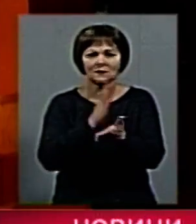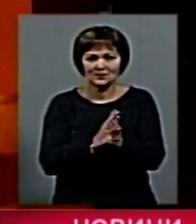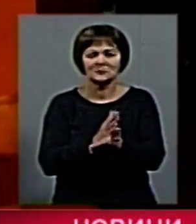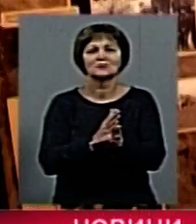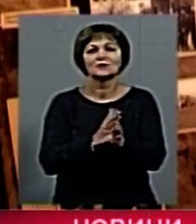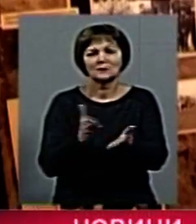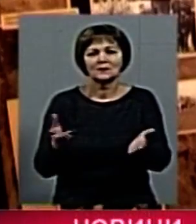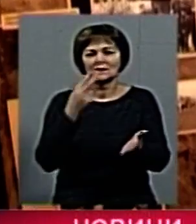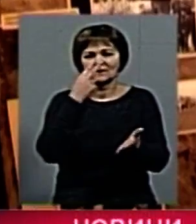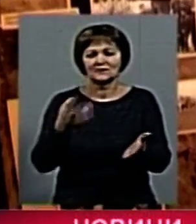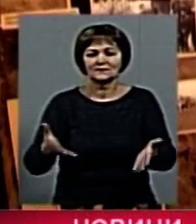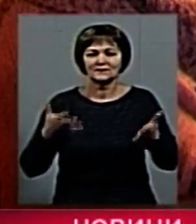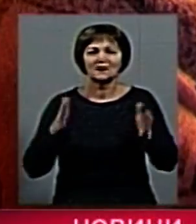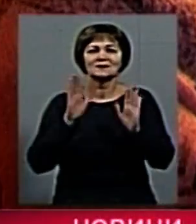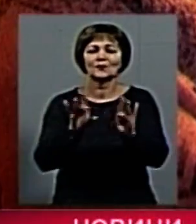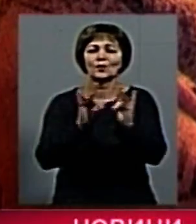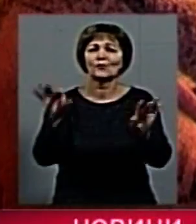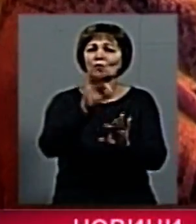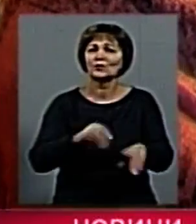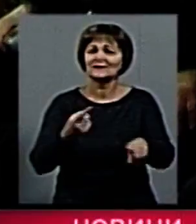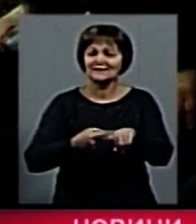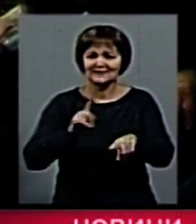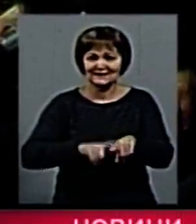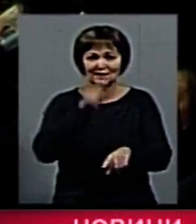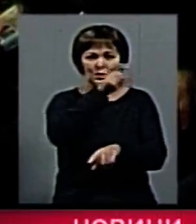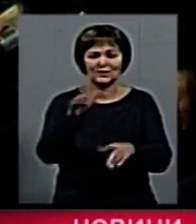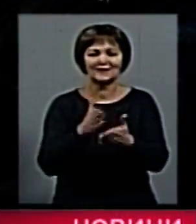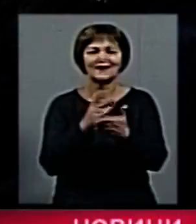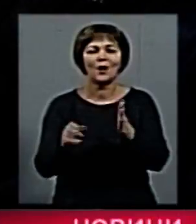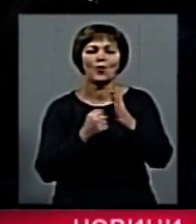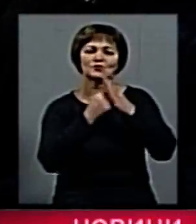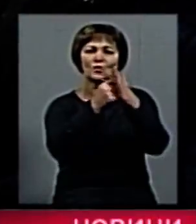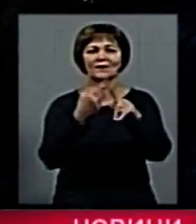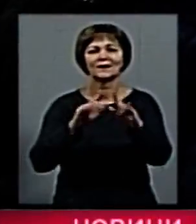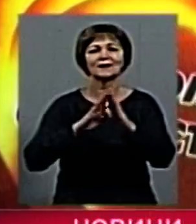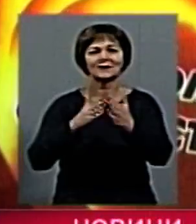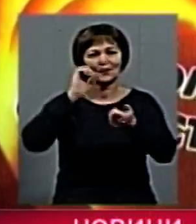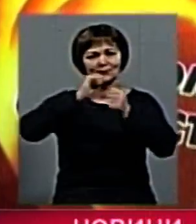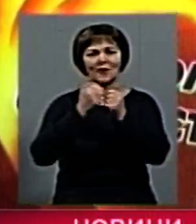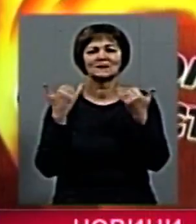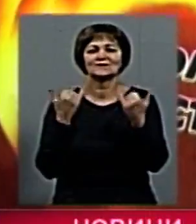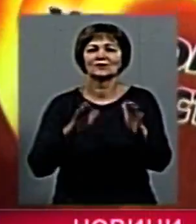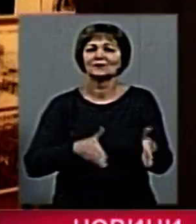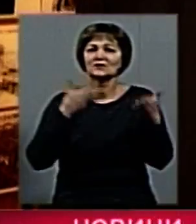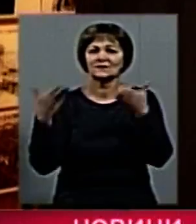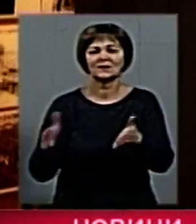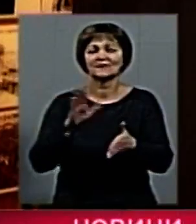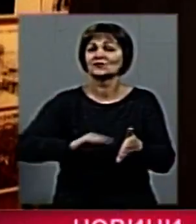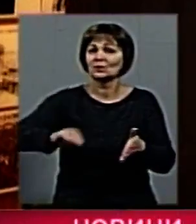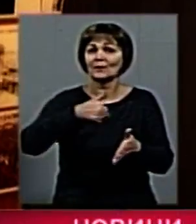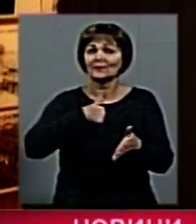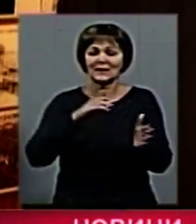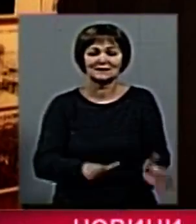знати для всіх. Саме розповіді про цих людей є основою книги пам'яті, яку сьогодні презентували в Житомирі. Ми